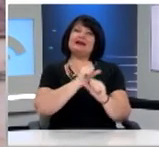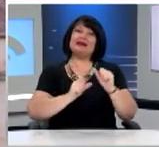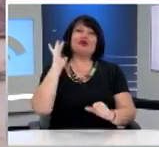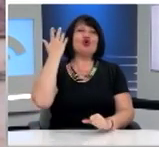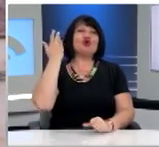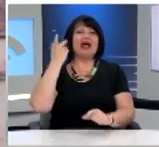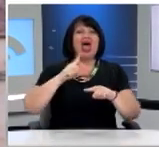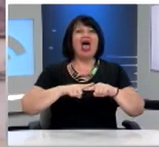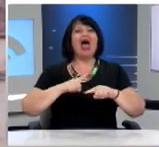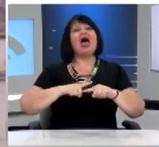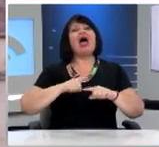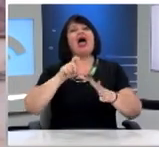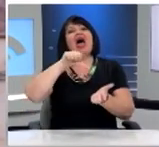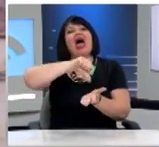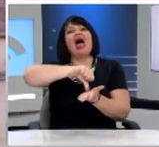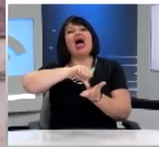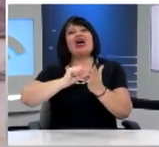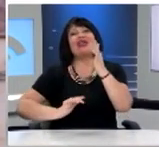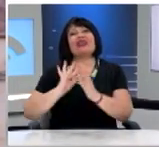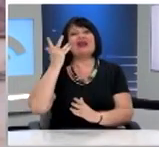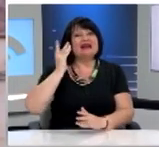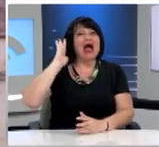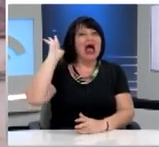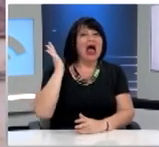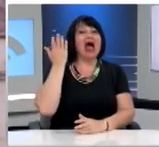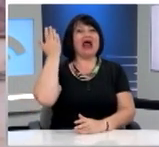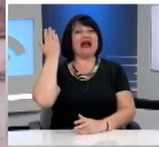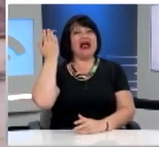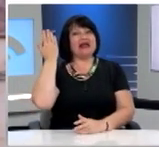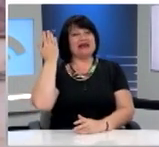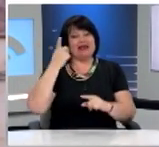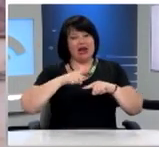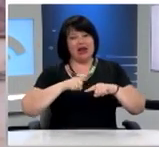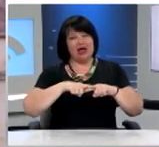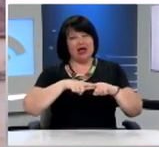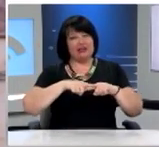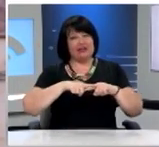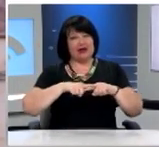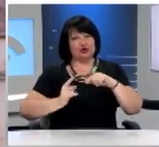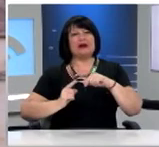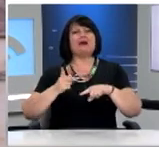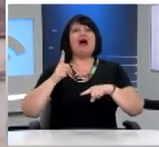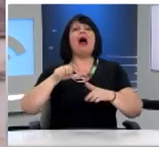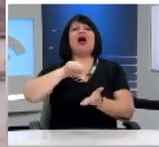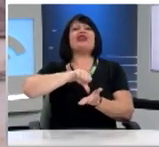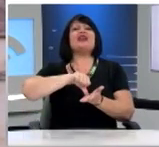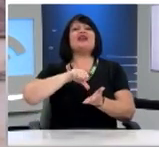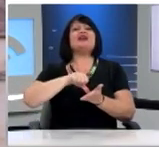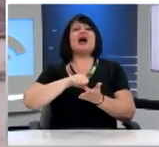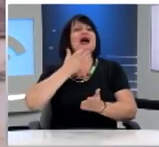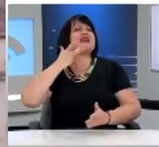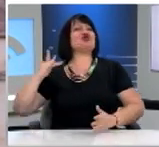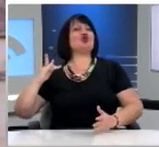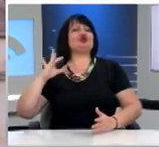Ακμής Από την πολιτική στην αρχαϊκή Ελλάδα Στην Αθήνα της Ακμής Τότε